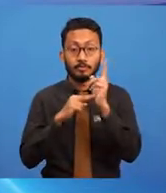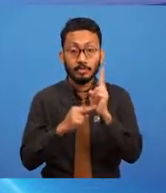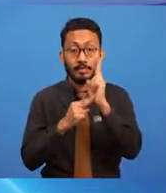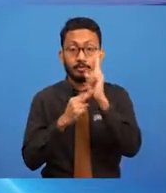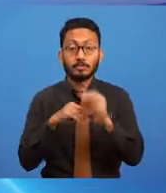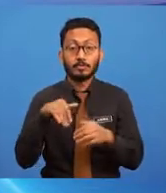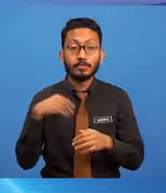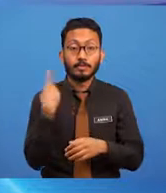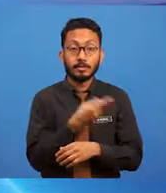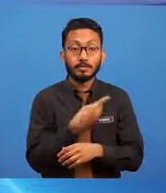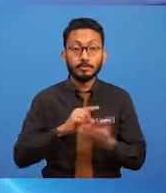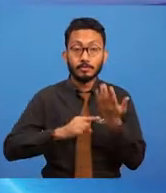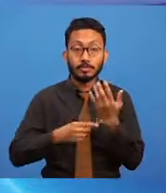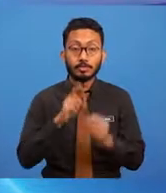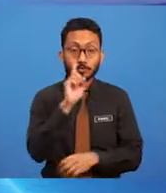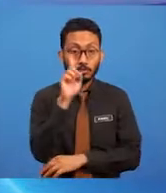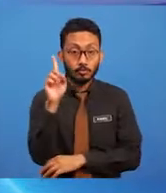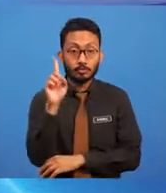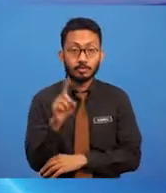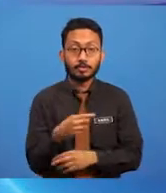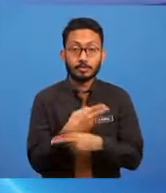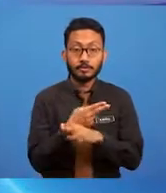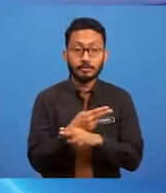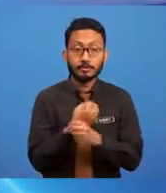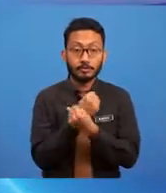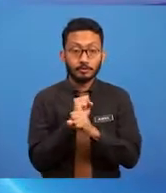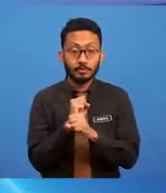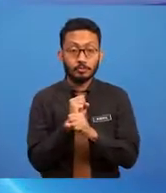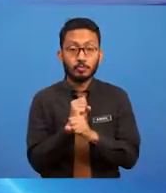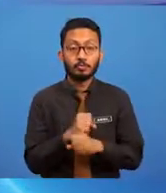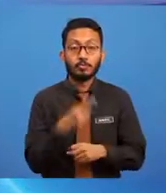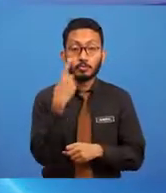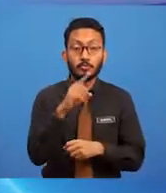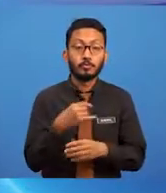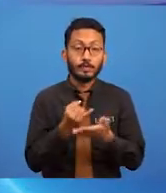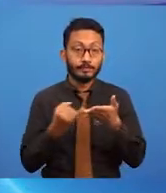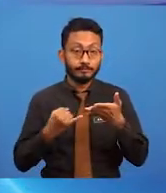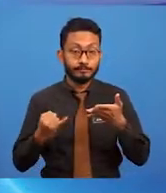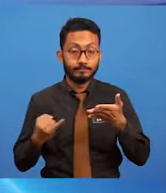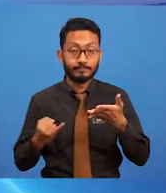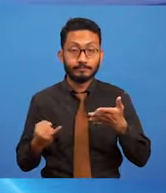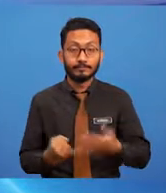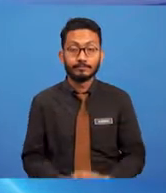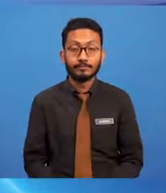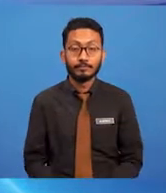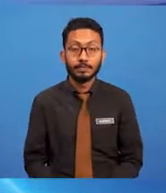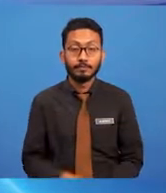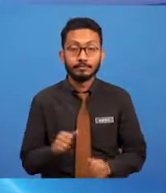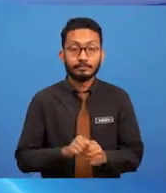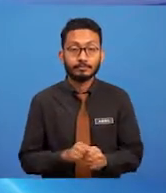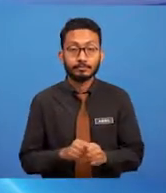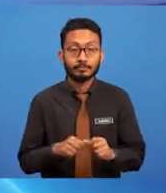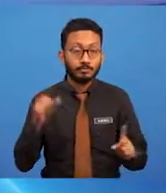memulakan sesuatu reka bentuk bagi ilustrasi. Ia ini, setiap arahan